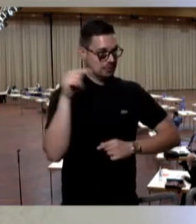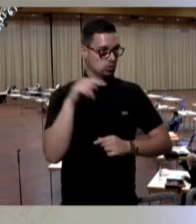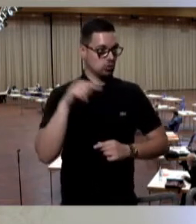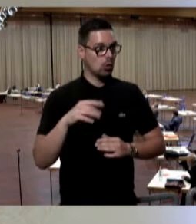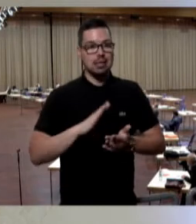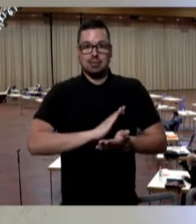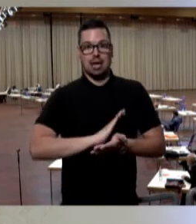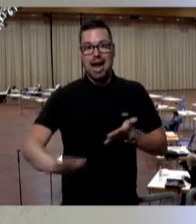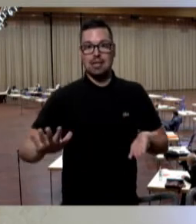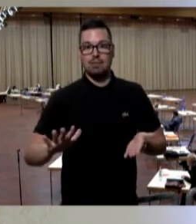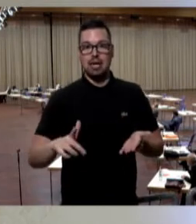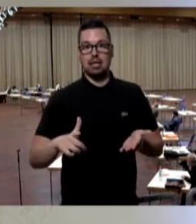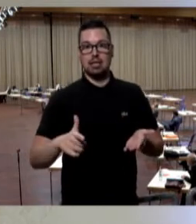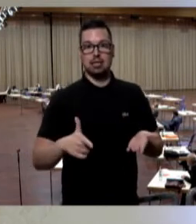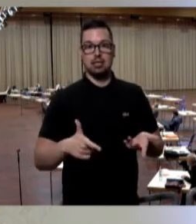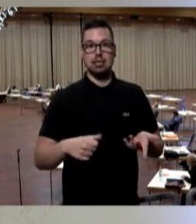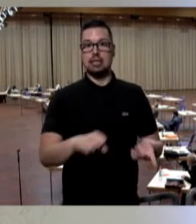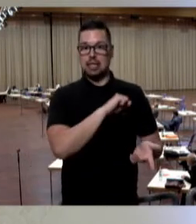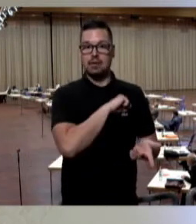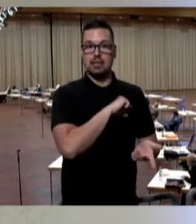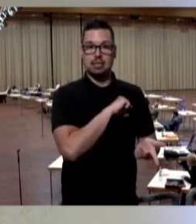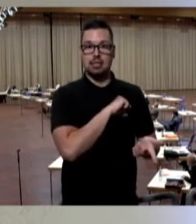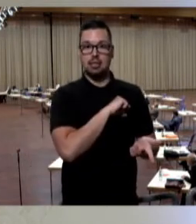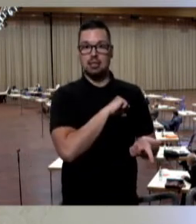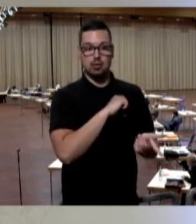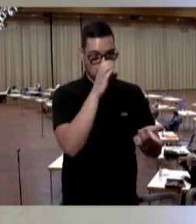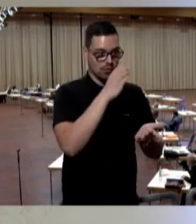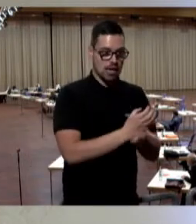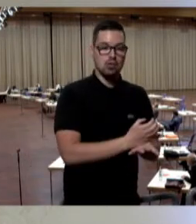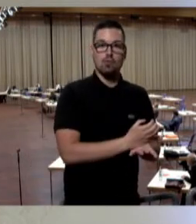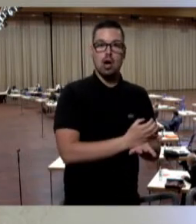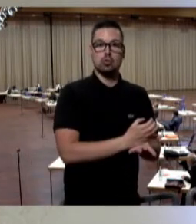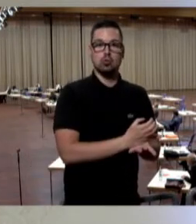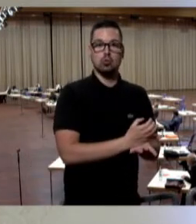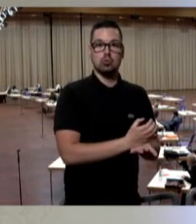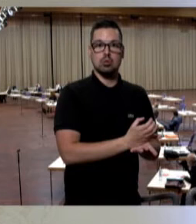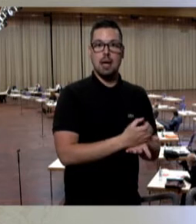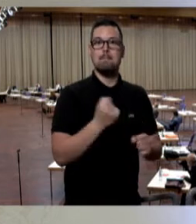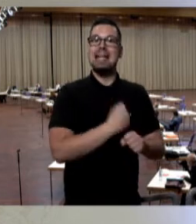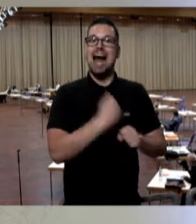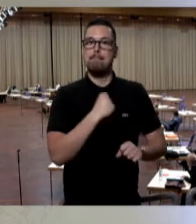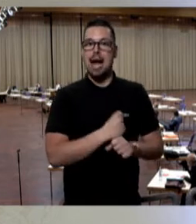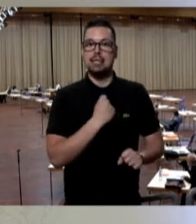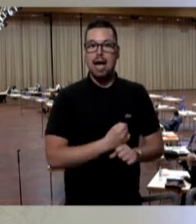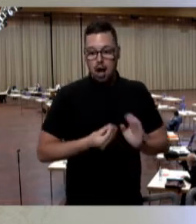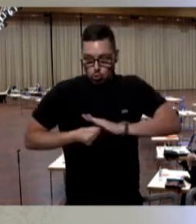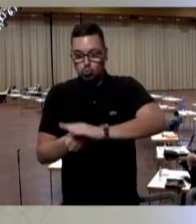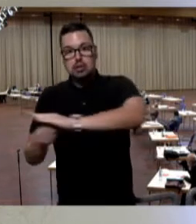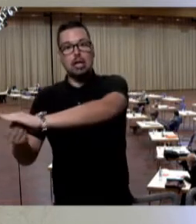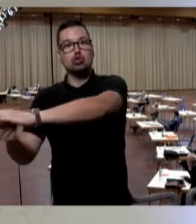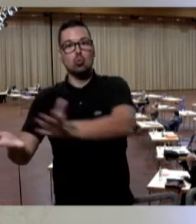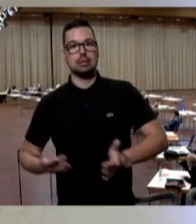einfach auch erwirtschaftet wird, ein Stück denen, die dafür Verantwortung tragen, nämlich die Mitarbeiterinnen und Mitarbeiter, wird das